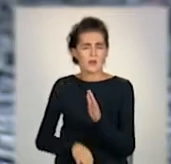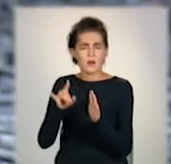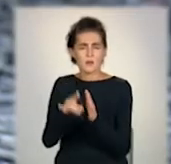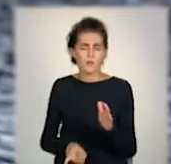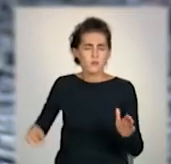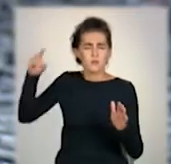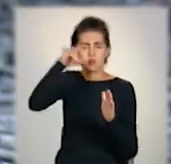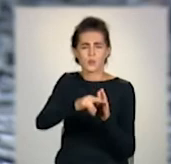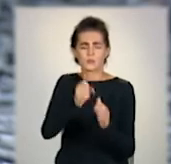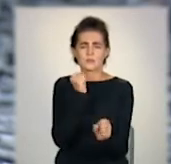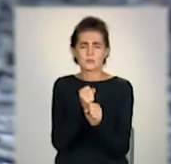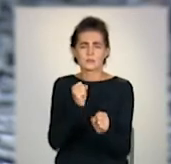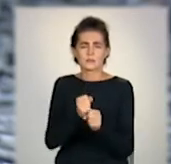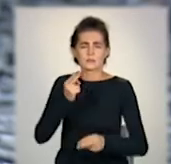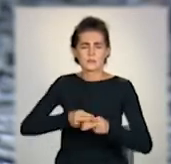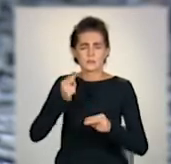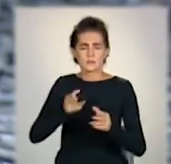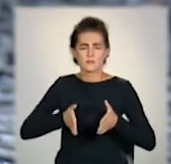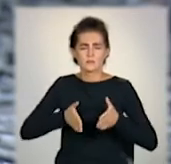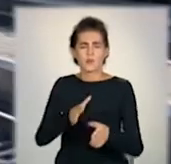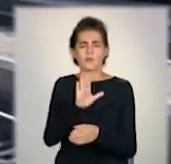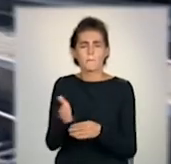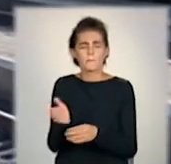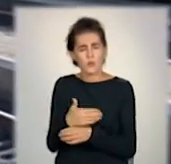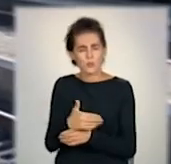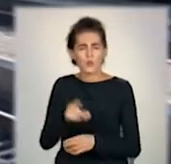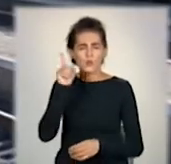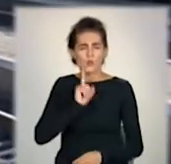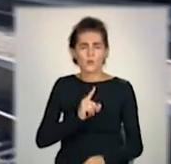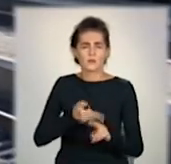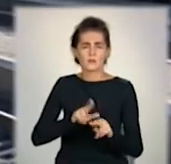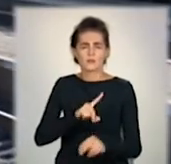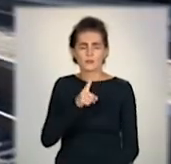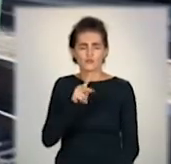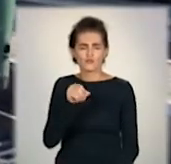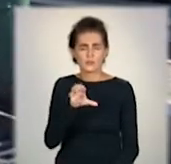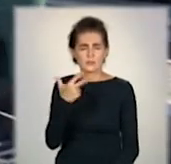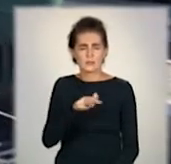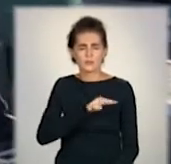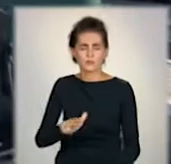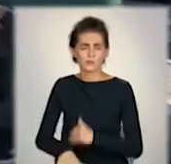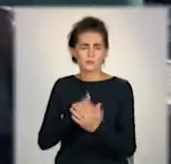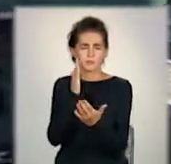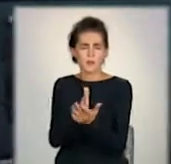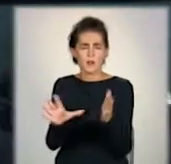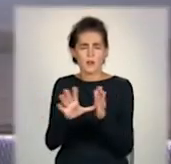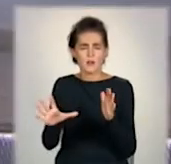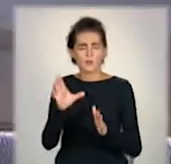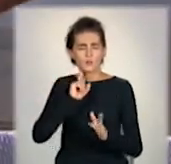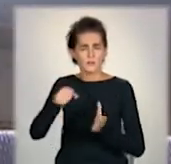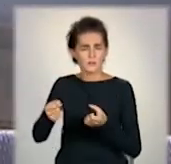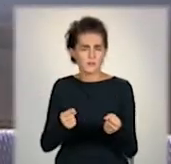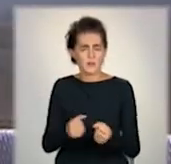зробити нормальну залізничну полю в Маріуполь, для того, щоб ви могли комфортно за півтори години проїхати нормальним електричним транспортом.